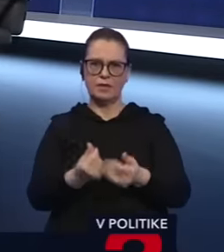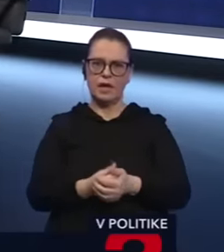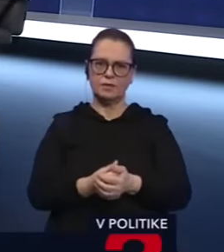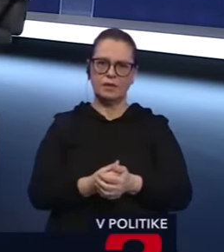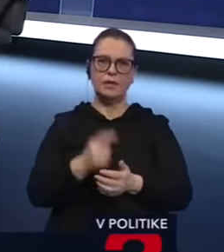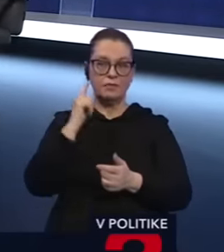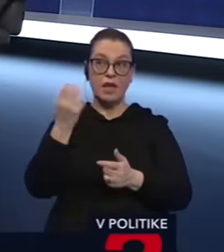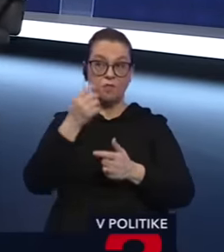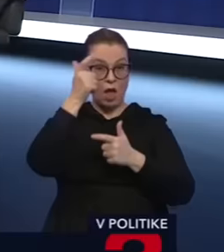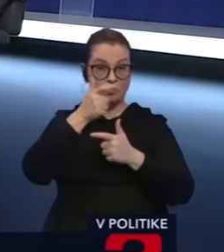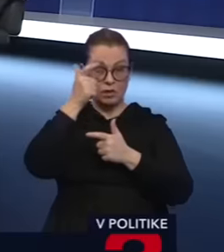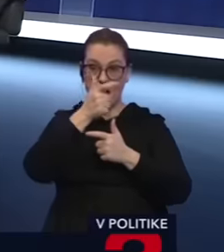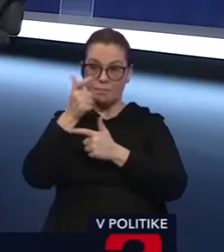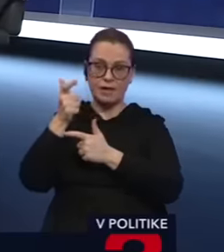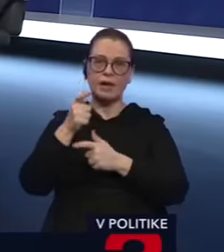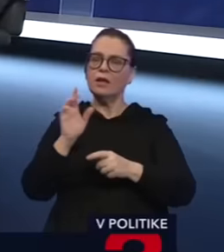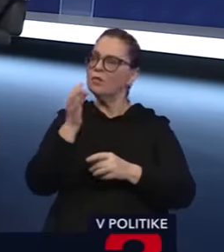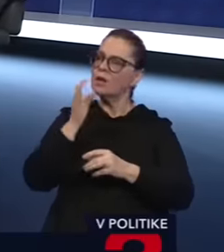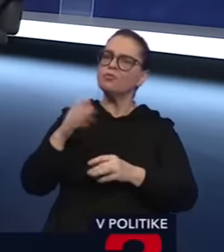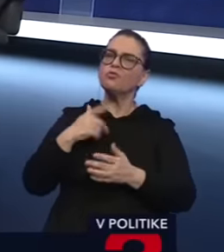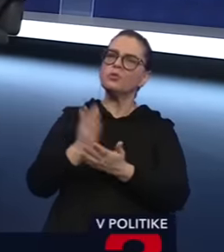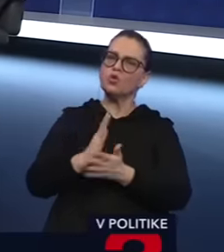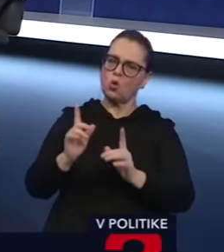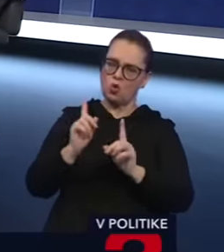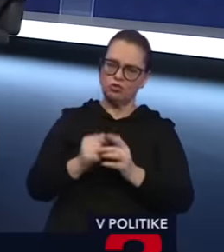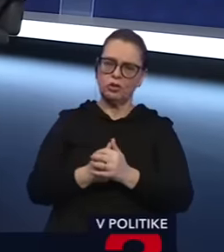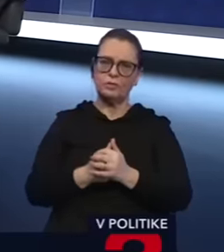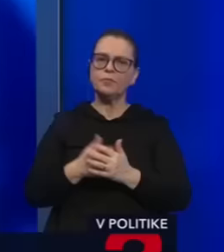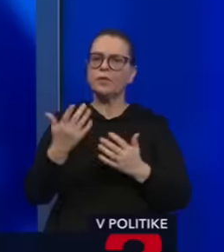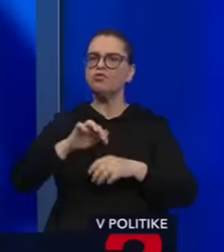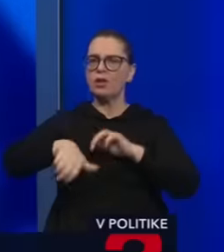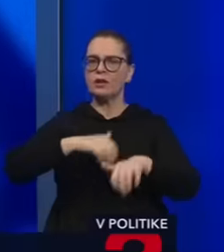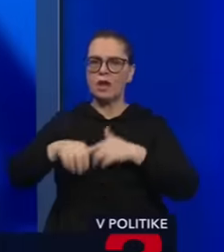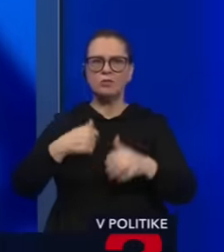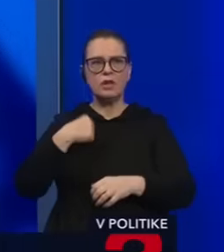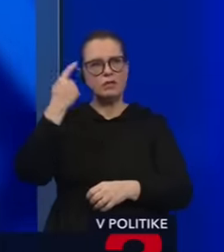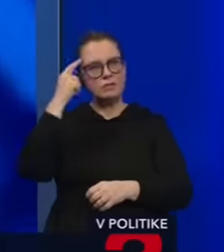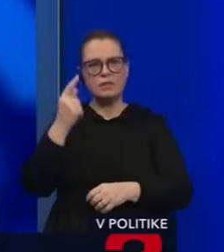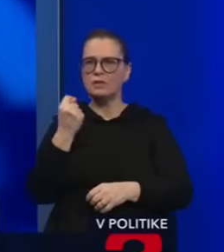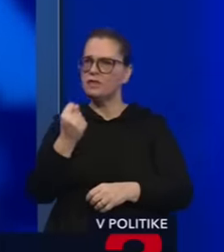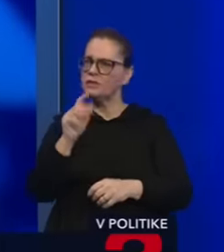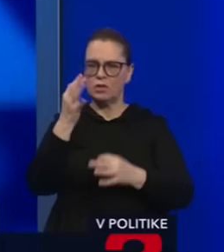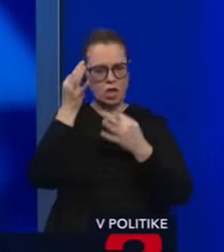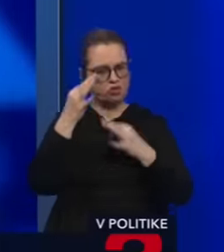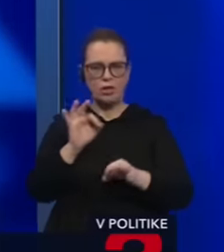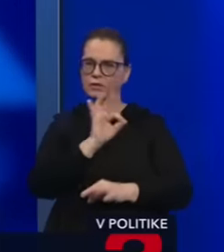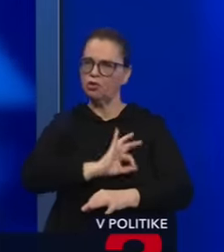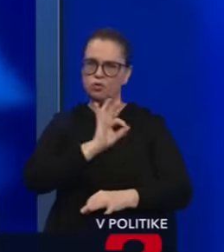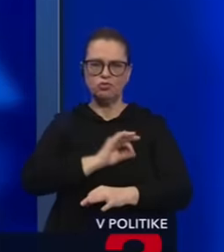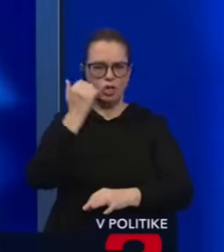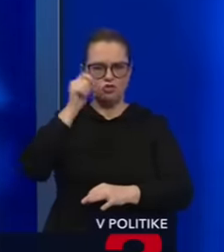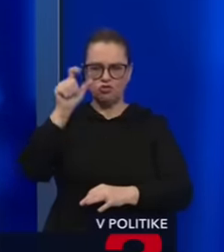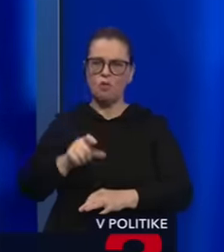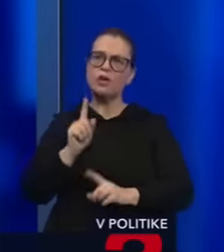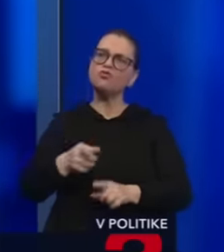že niekto ich nakameruje. Prepači, ja musím dokončiť argumenty, ktoré boli. Čiže krádnutie. Ja osobne si myslím, že Fico nie je čestný a slušný človek a